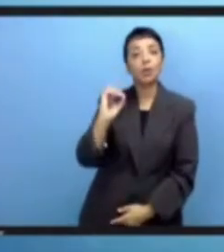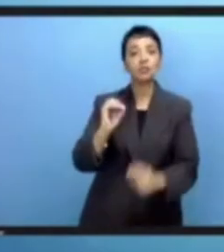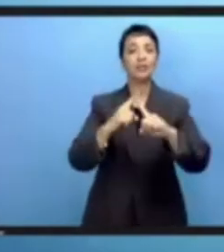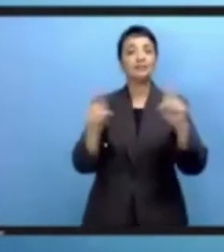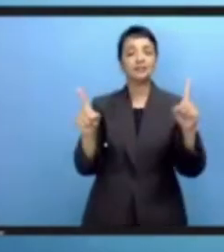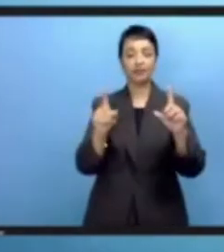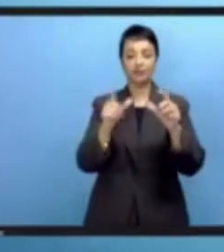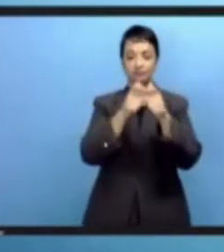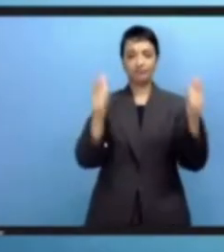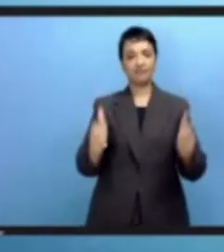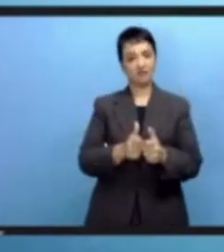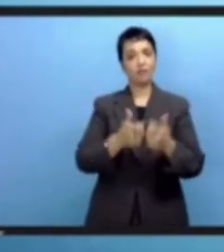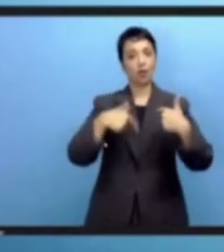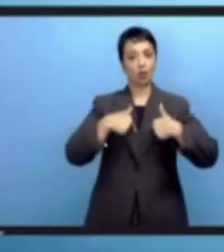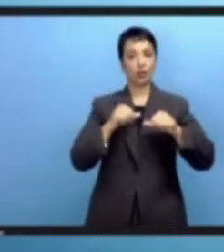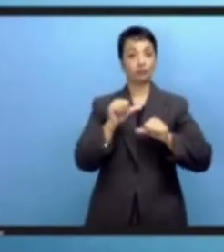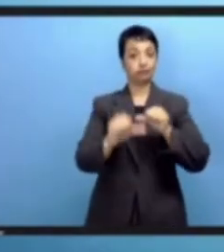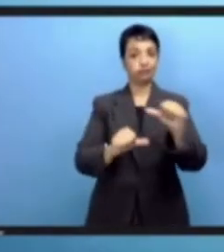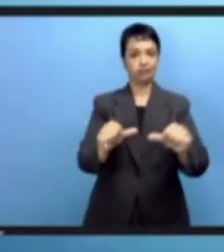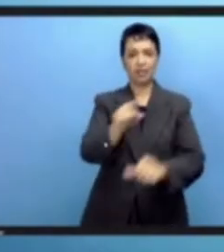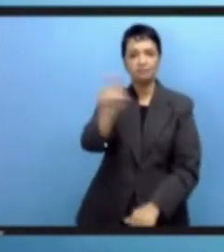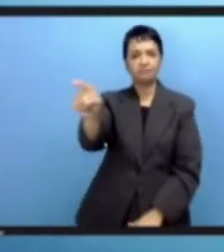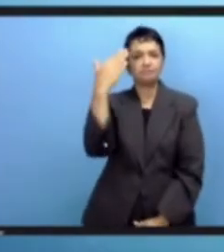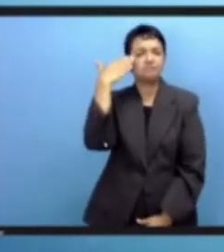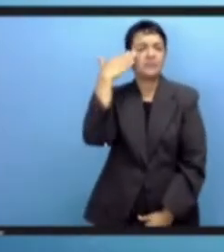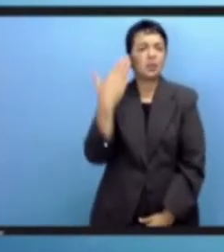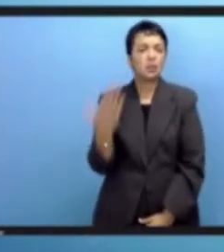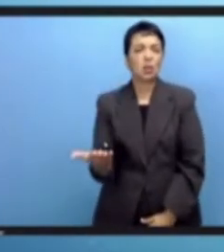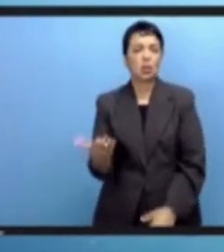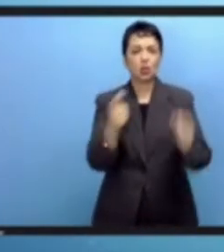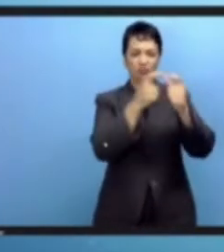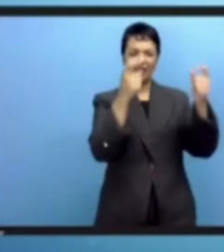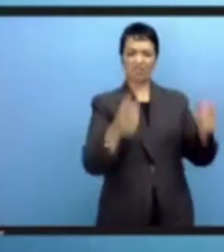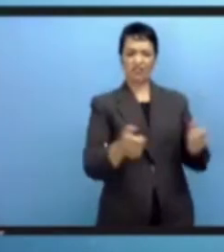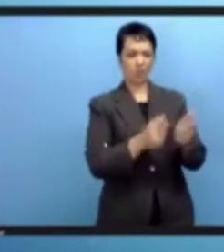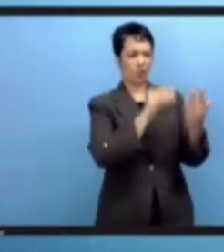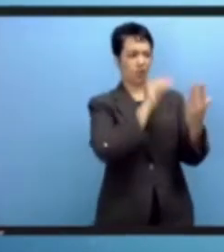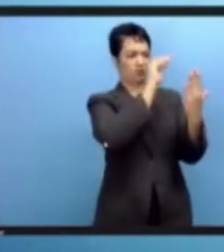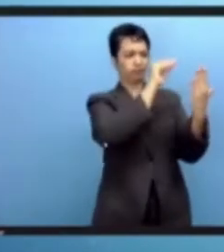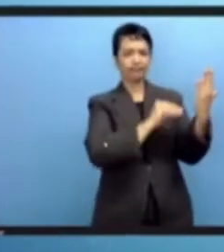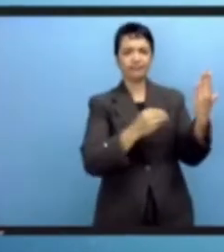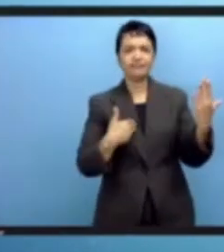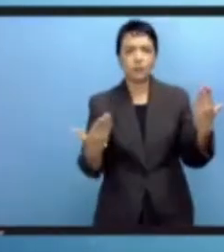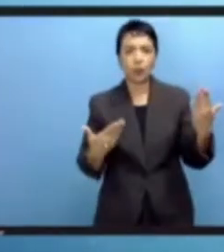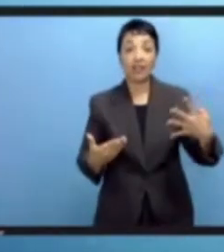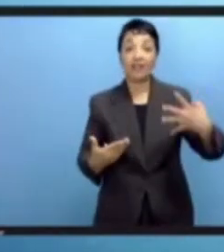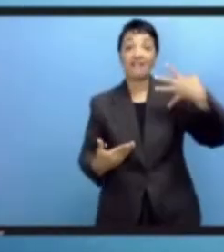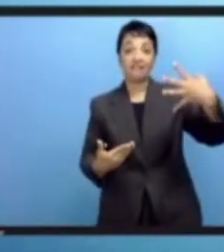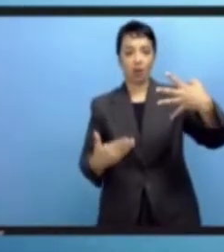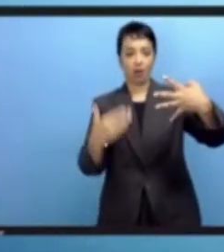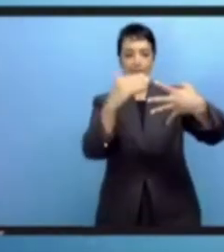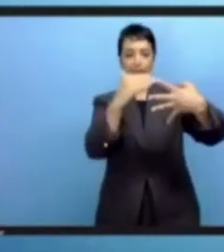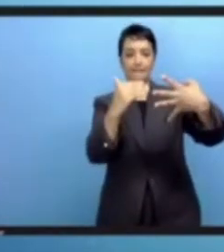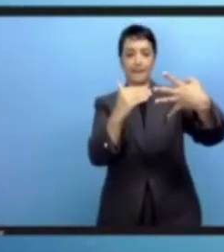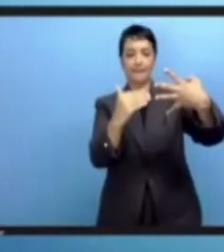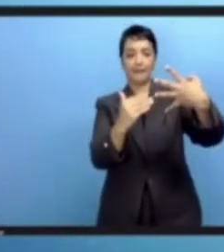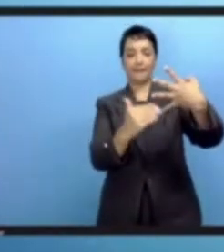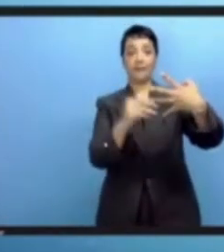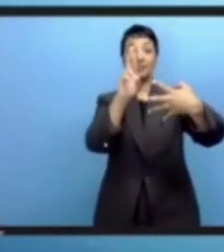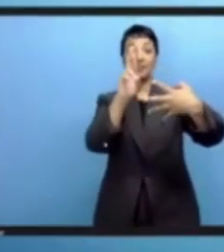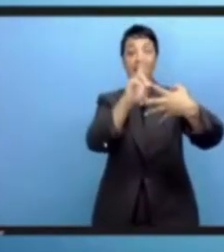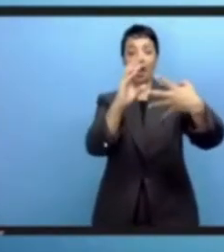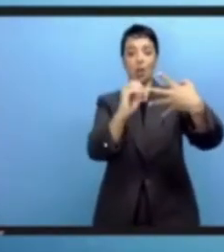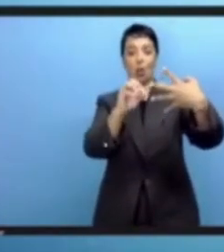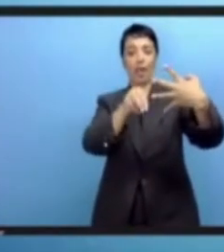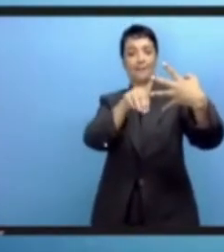ونعمل كذلك من خلال إطار اليونيسكو واسمحوا لي أن أتحدث عن